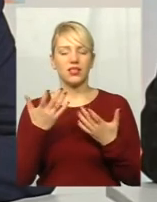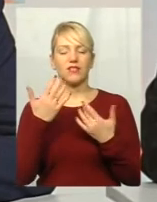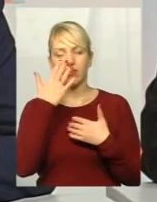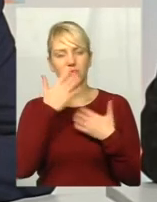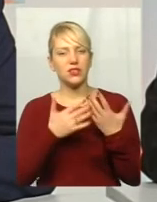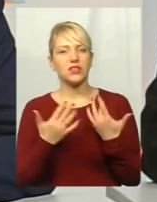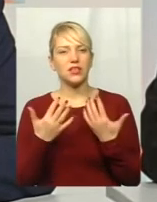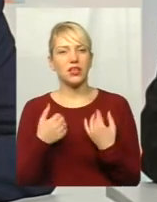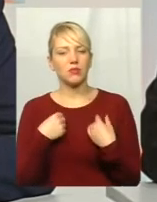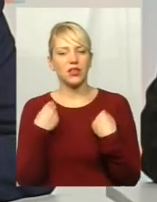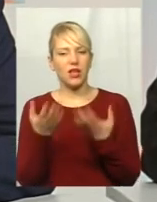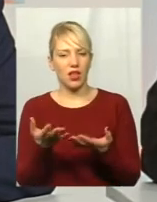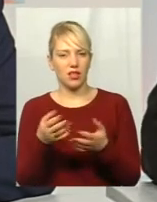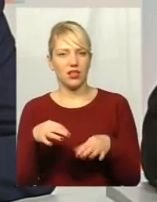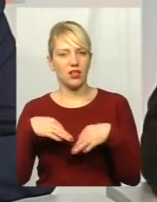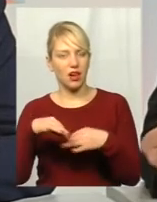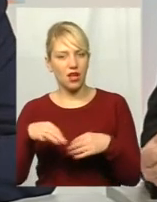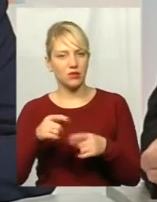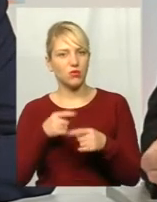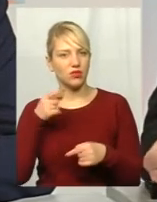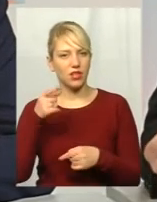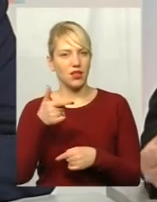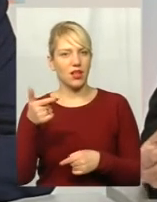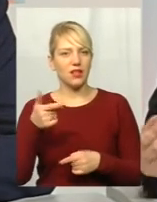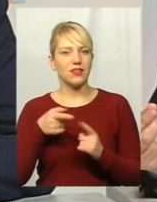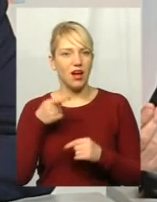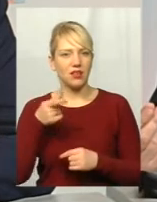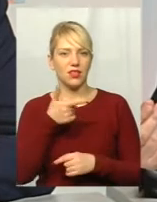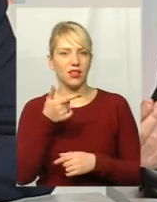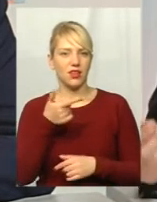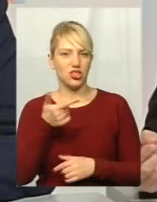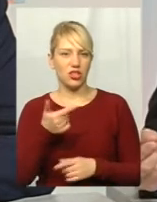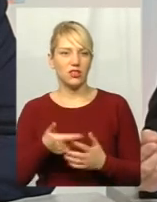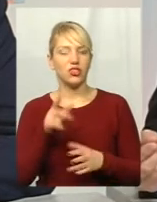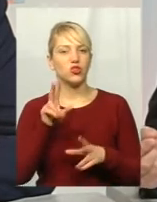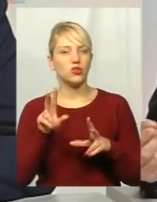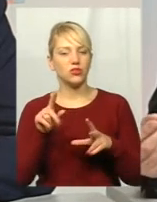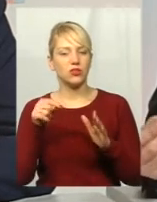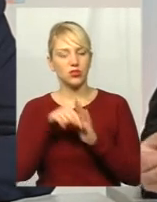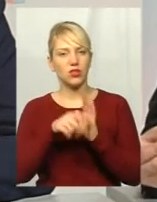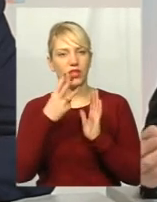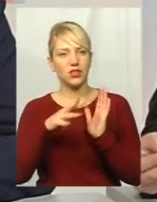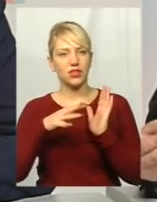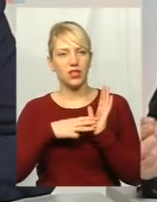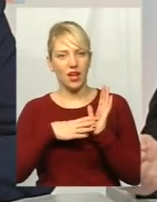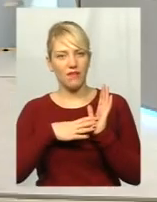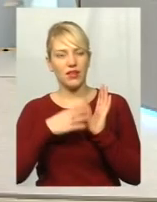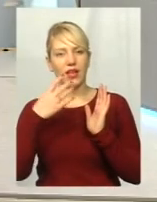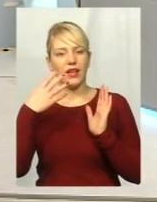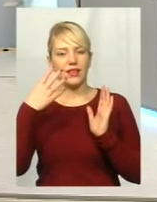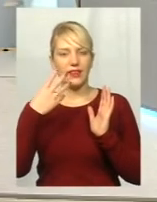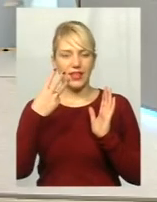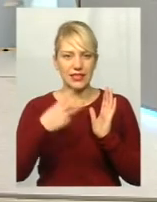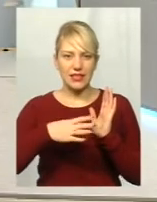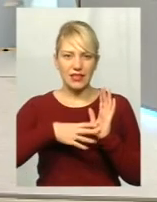гречан. Якщо це стосується 39 маршруту, 39А і 50, які